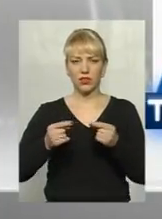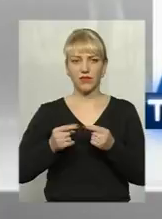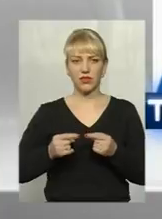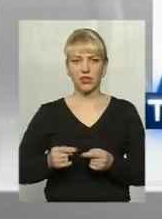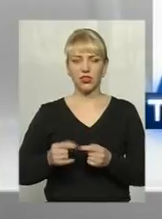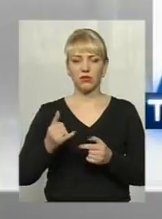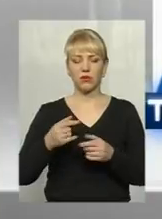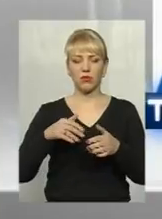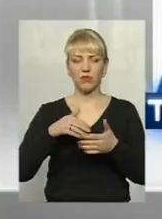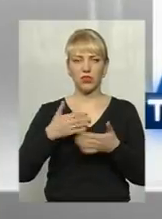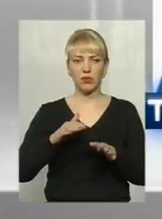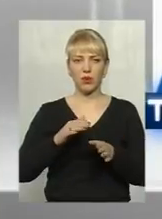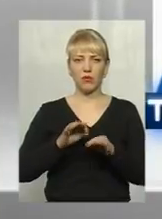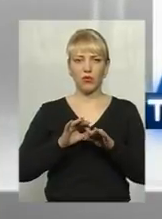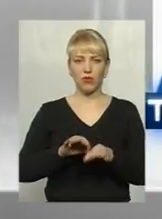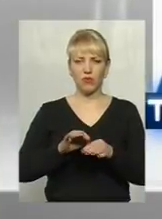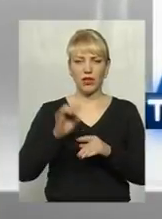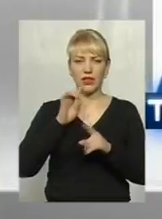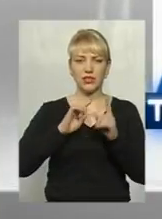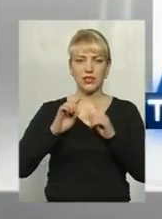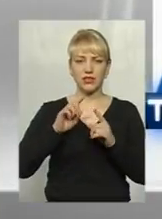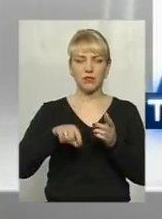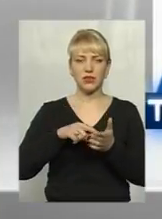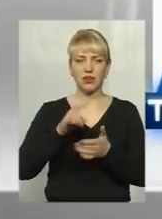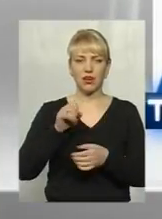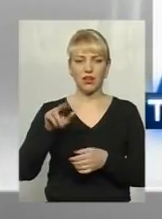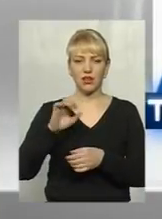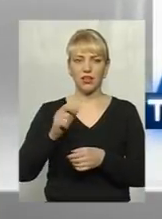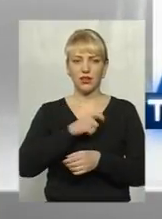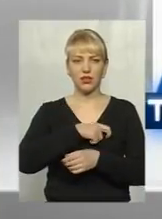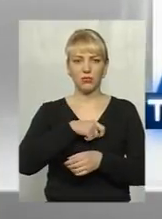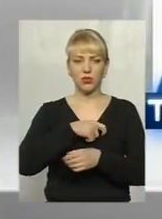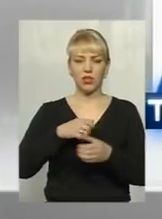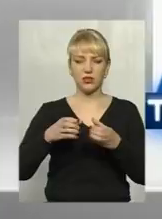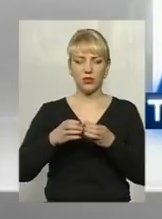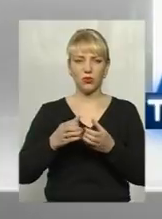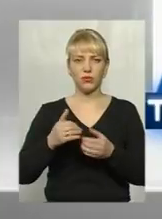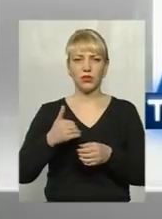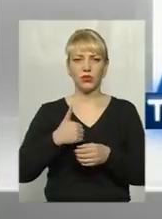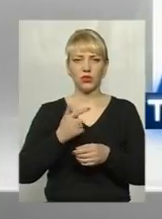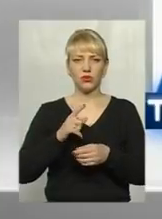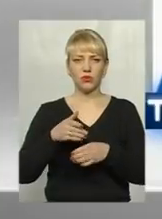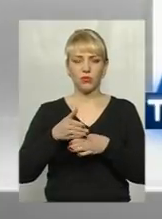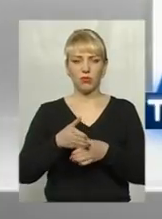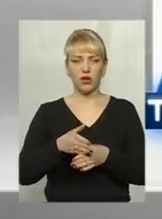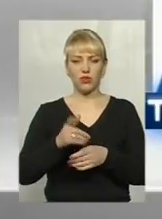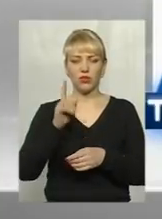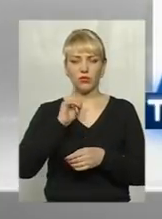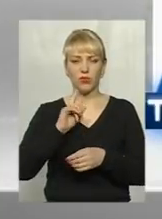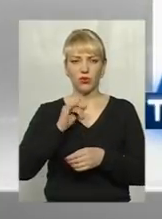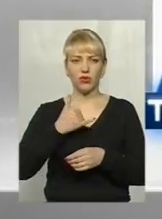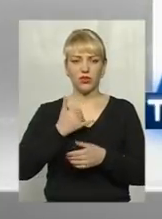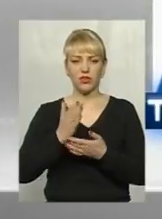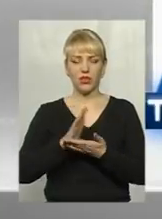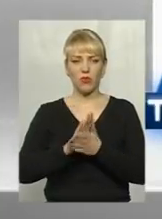пройшла сесія міської ради. Звичайно, що депутатський корпус зналаштовування, щоб допомагати. Але ми зараз, поки що, в нас є